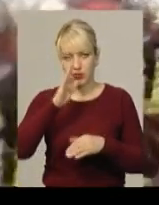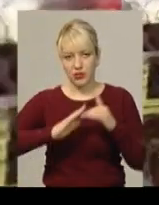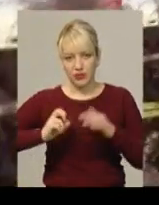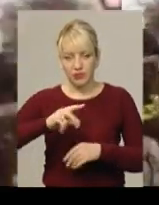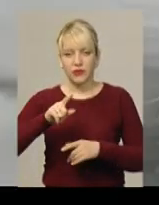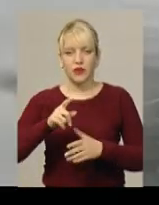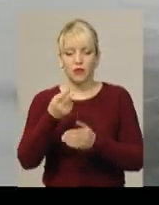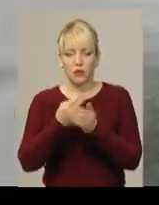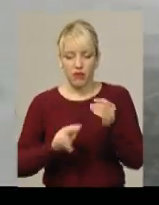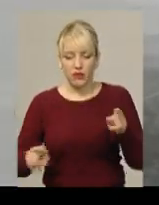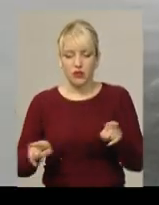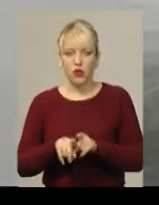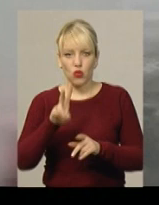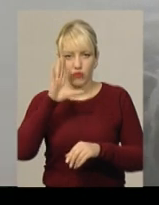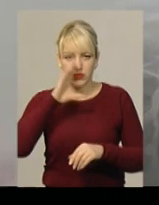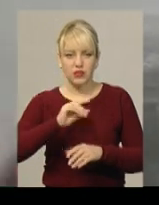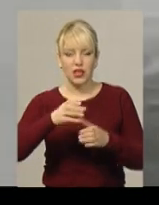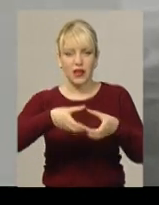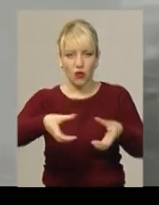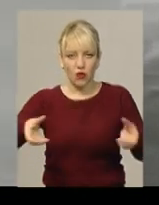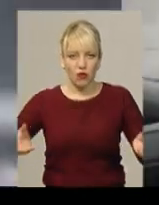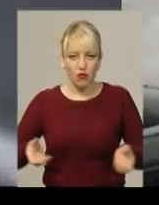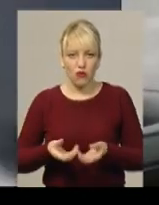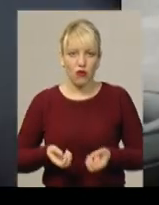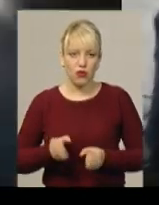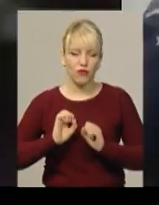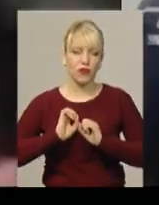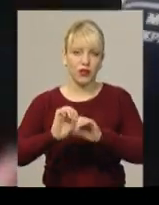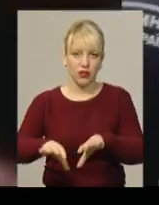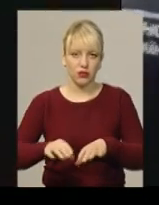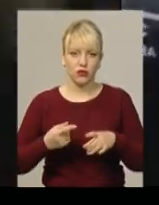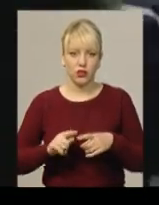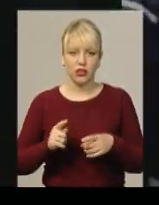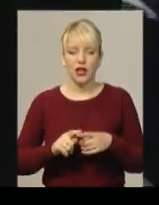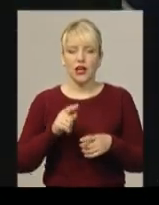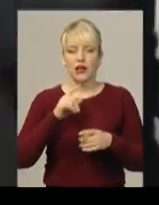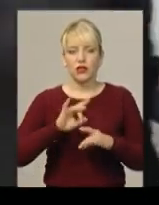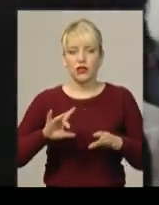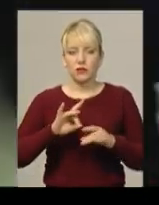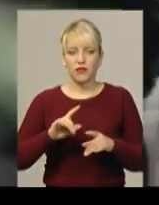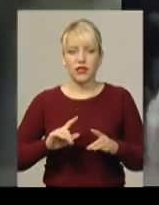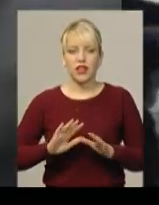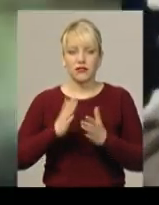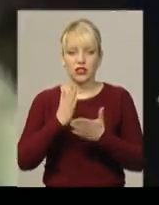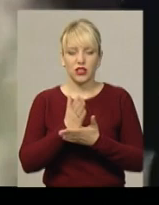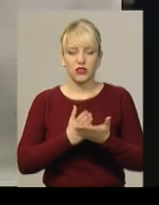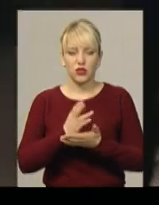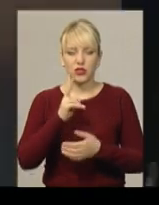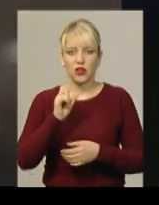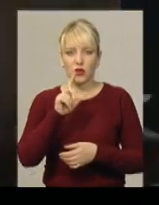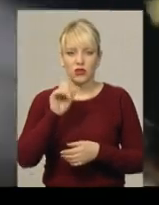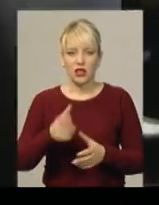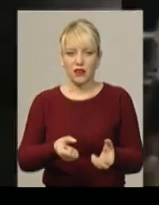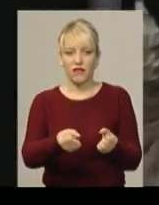встиг кинути рибалці рятувальне коло, розповів керівник пресслужби обласного управління Держслужби з надзвичайних ситуацій Андрій Козак. Витягли